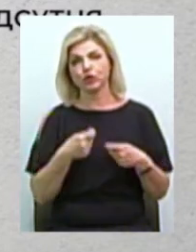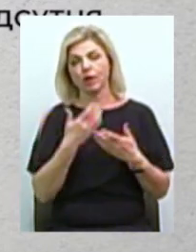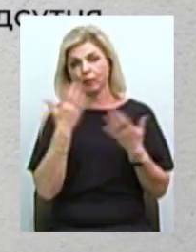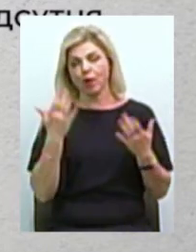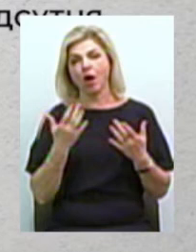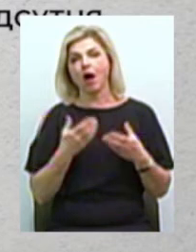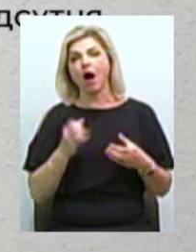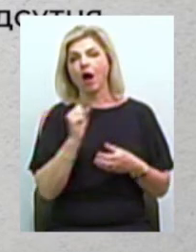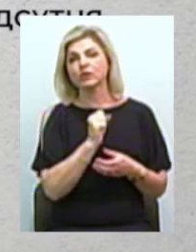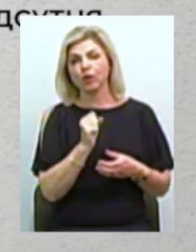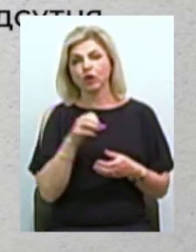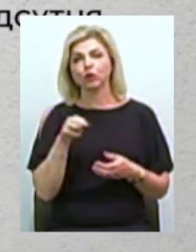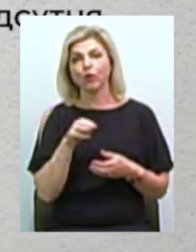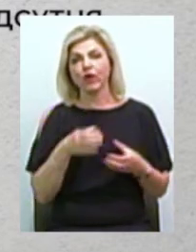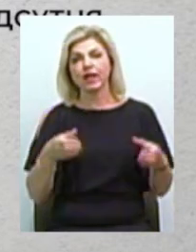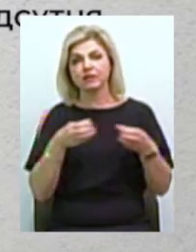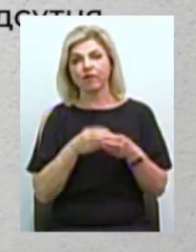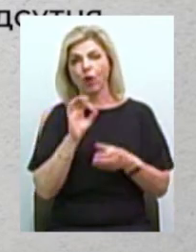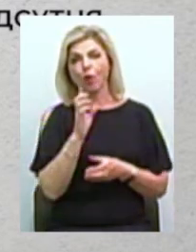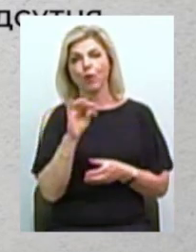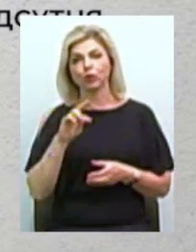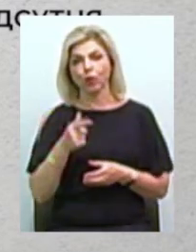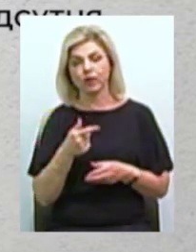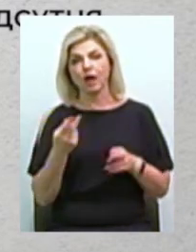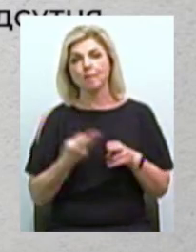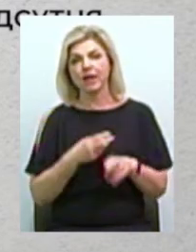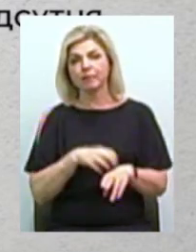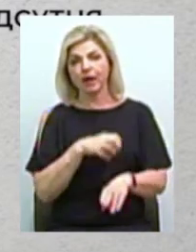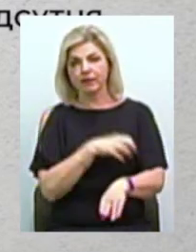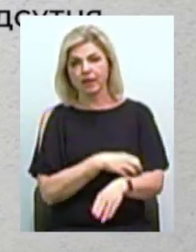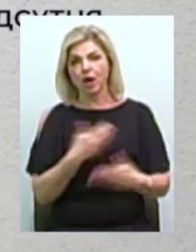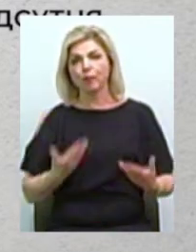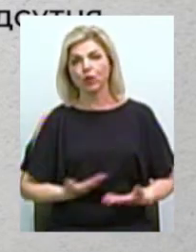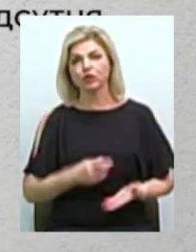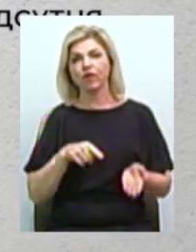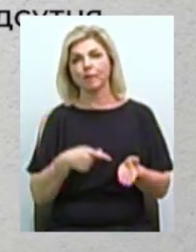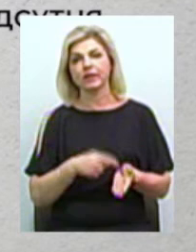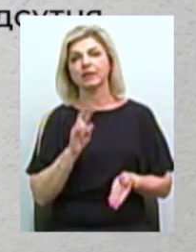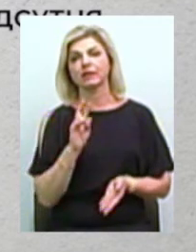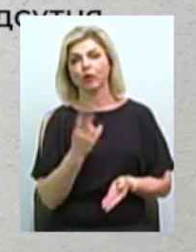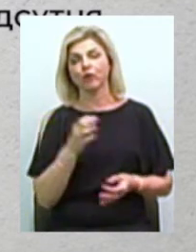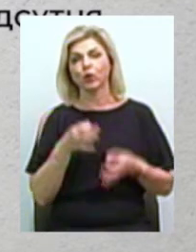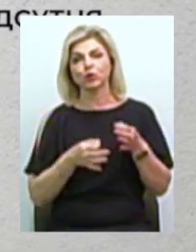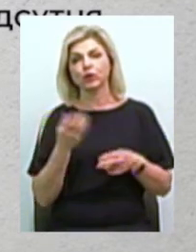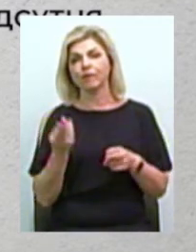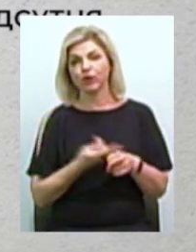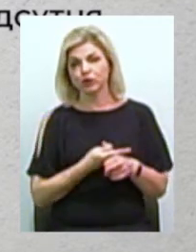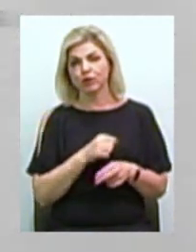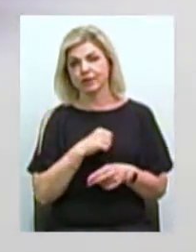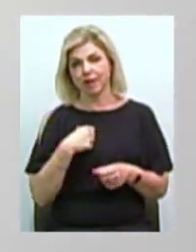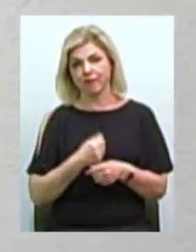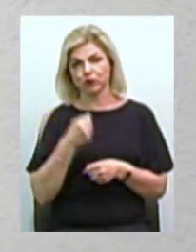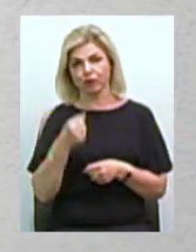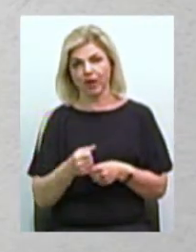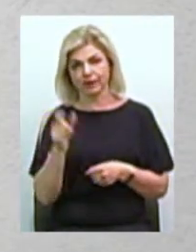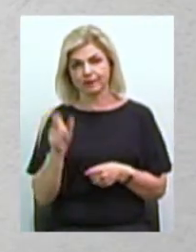акціонерного товариства «Оболонь» Безпартійний Проживає в місті Миколаїві Судимість відсутня, самовисуванець